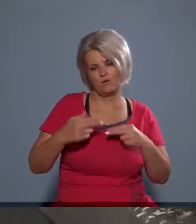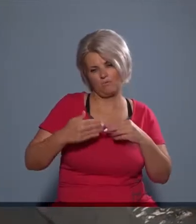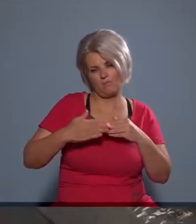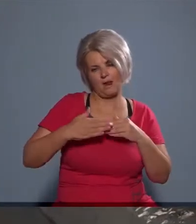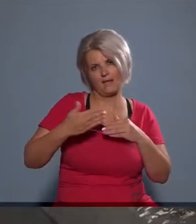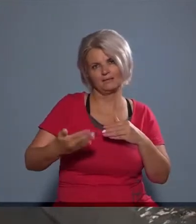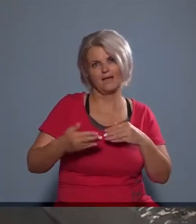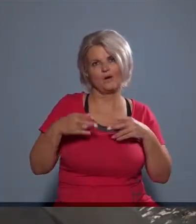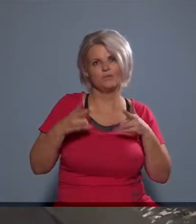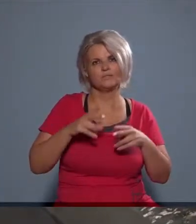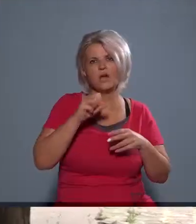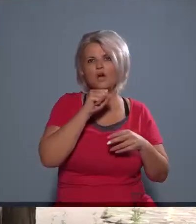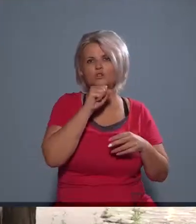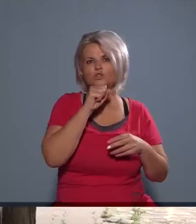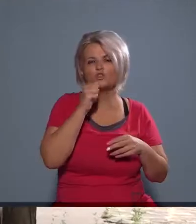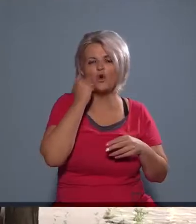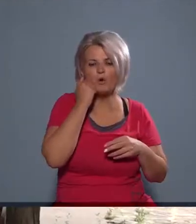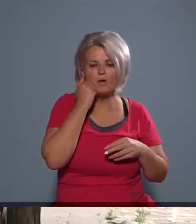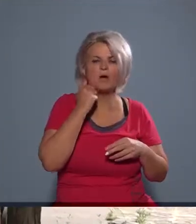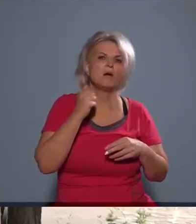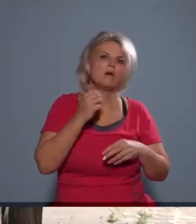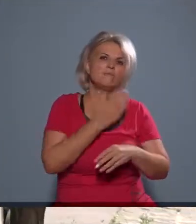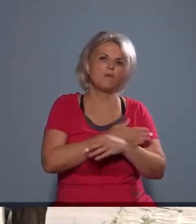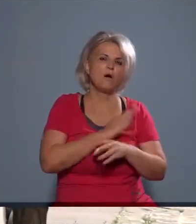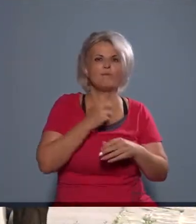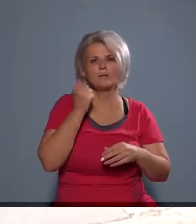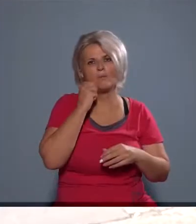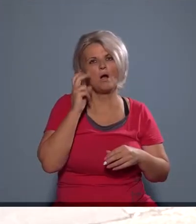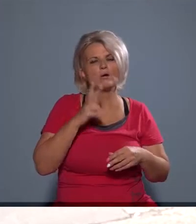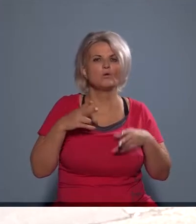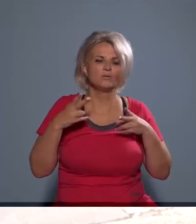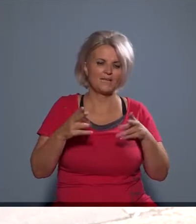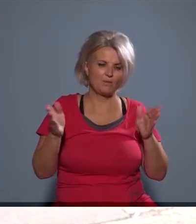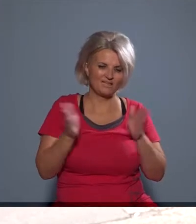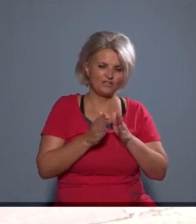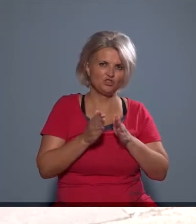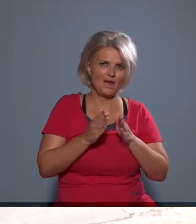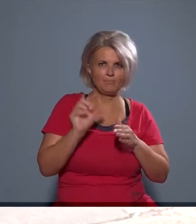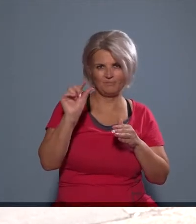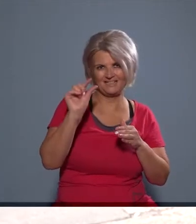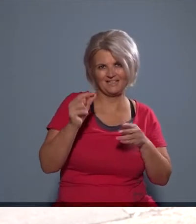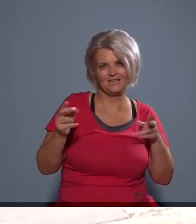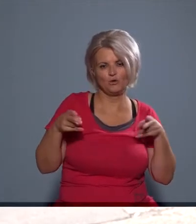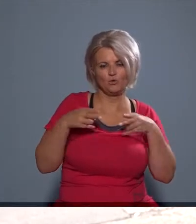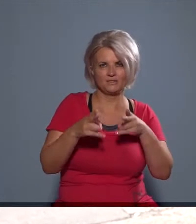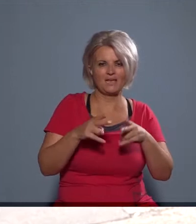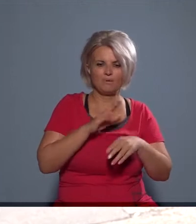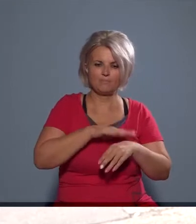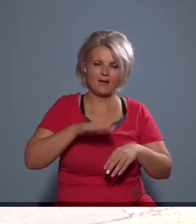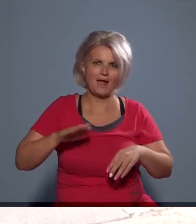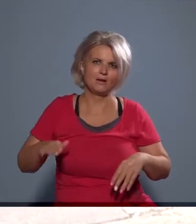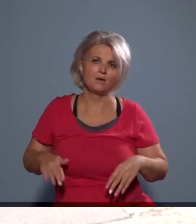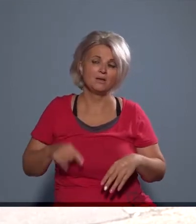társutcákba, legyen az a Somfa utca, Magk utca, vagy akár ezek a kisebb utcák, és ezen